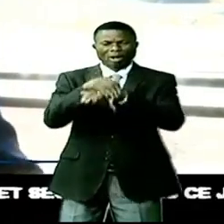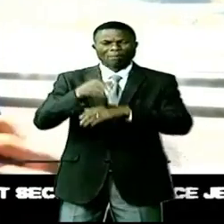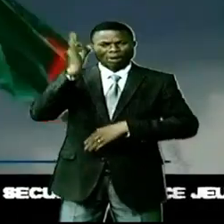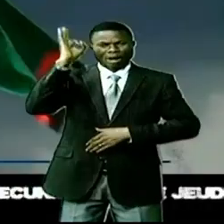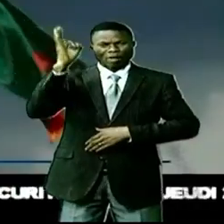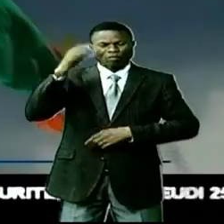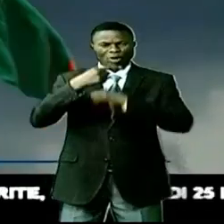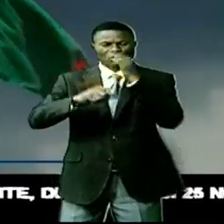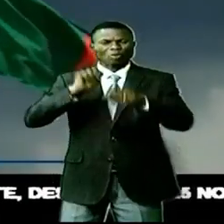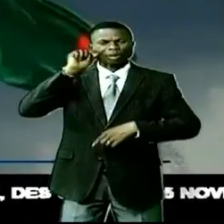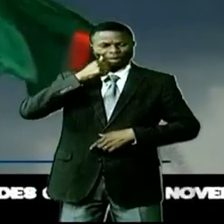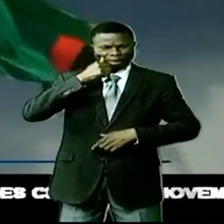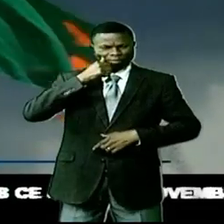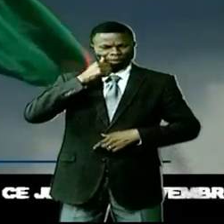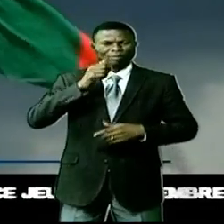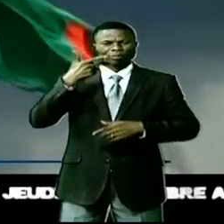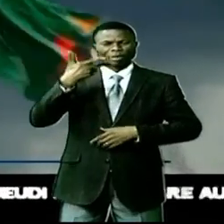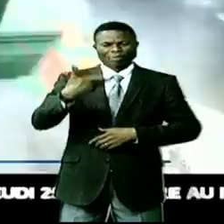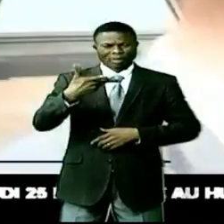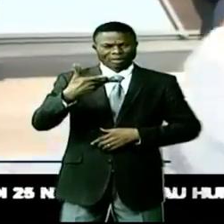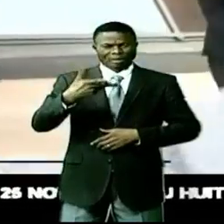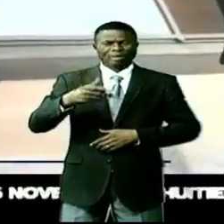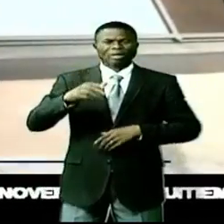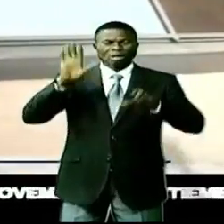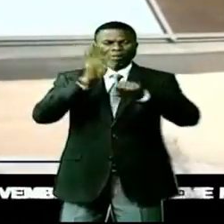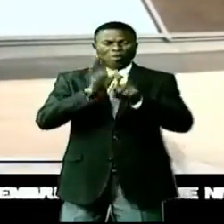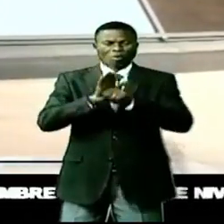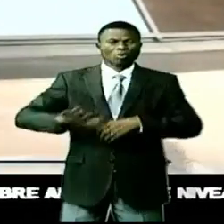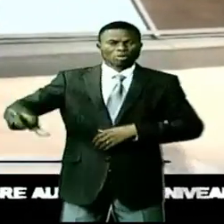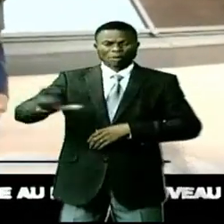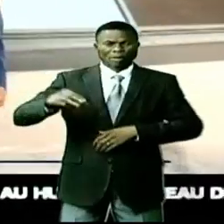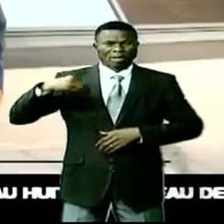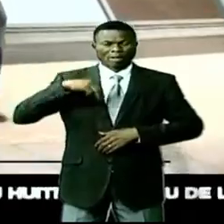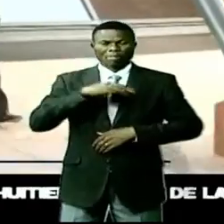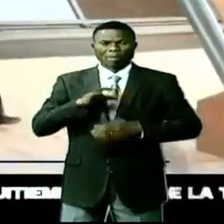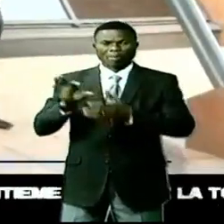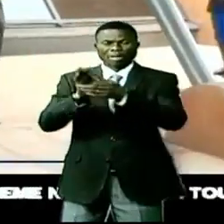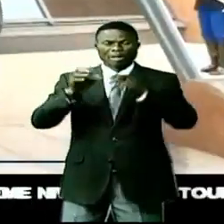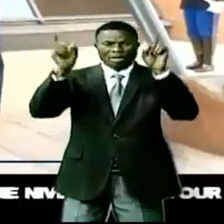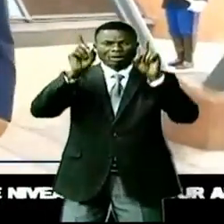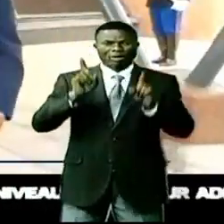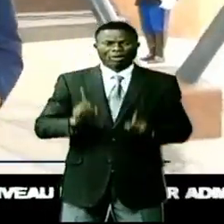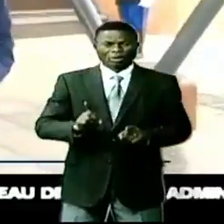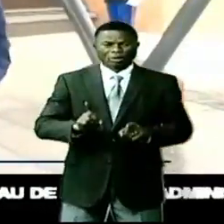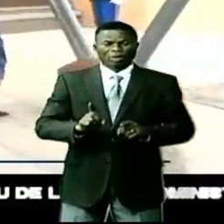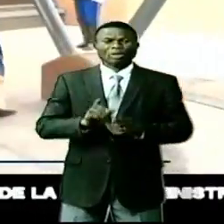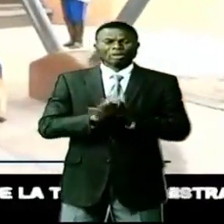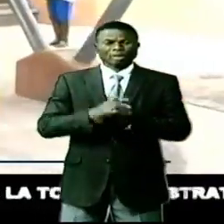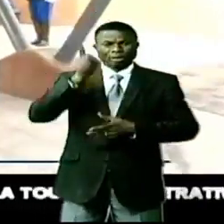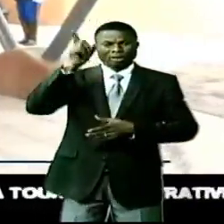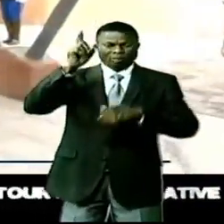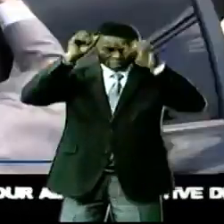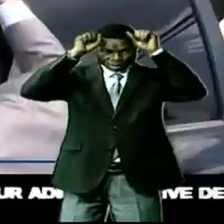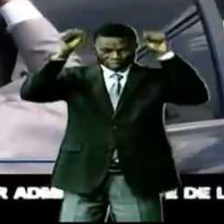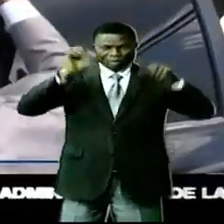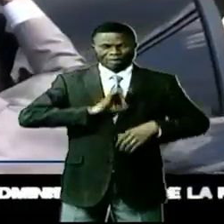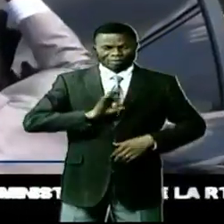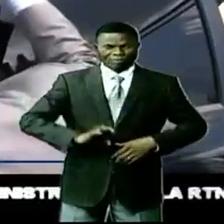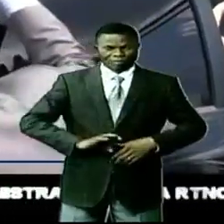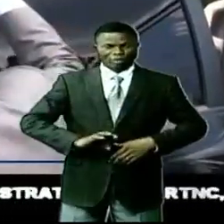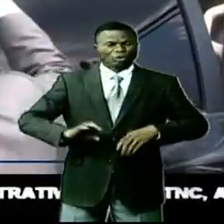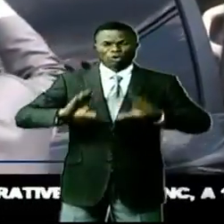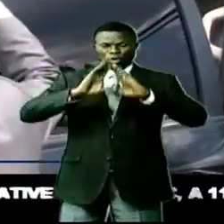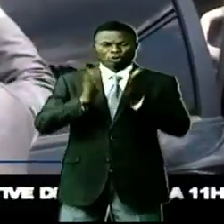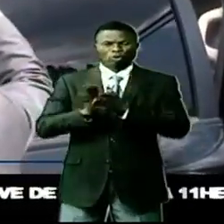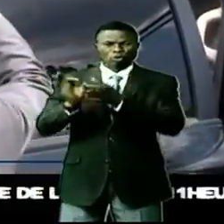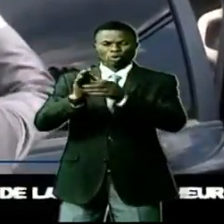commencer demain. Des chefs d'Etat et de gouvernement des pays membres de l'Union africaine qui a dans sa tête le président Félix-Antoine Tissékeli